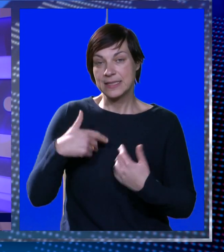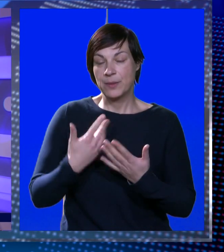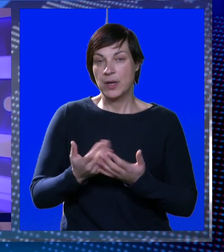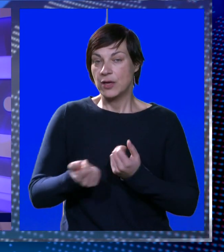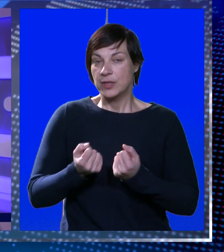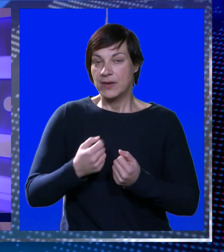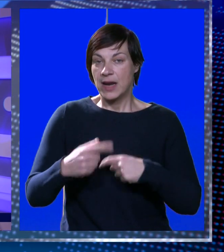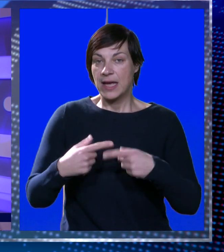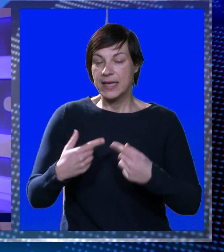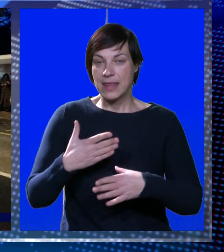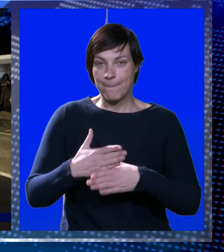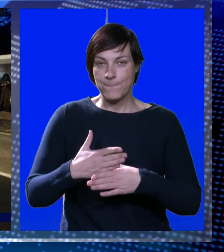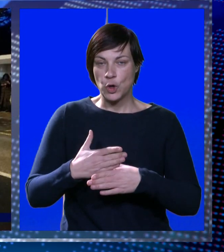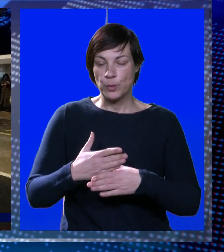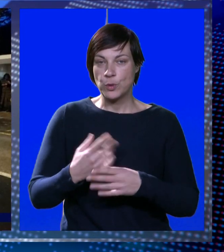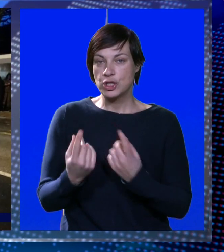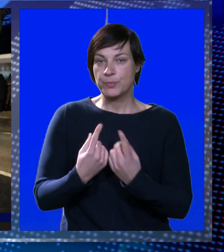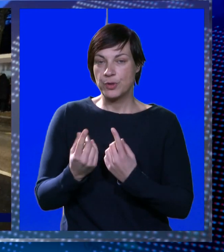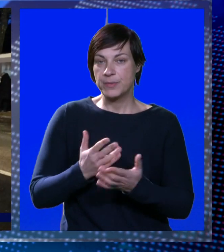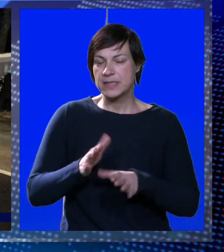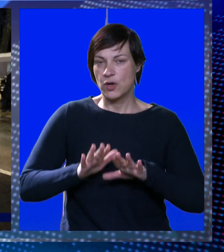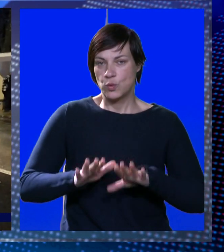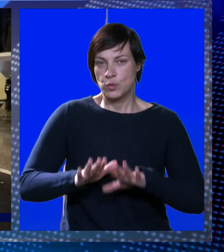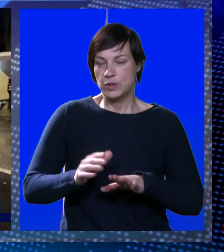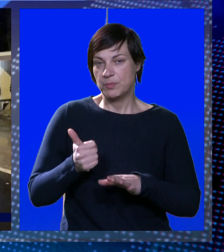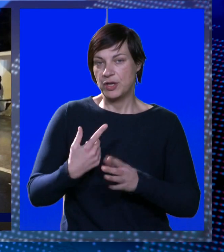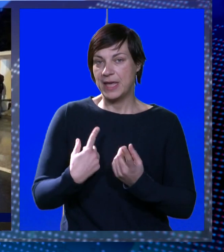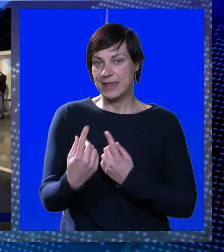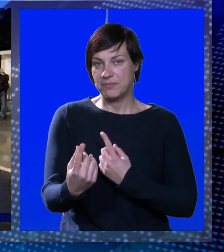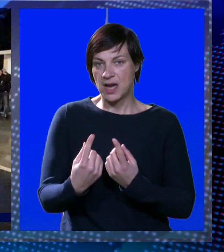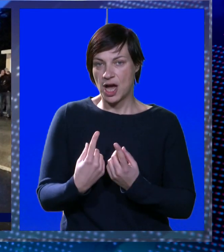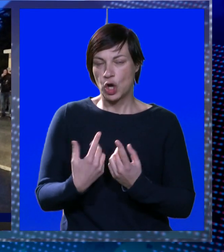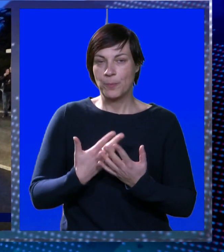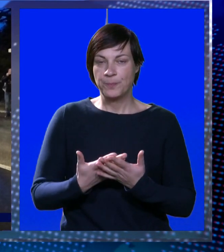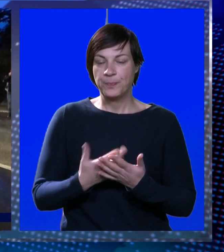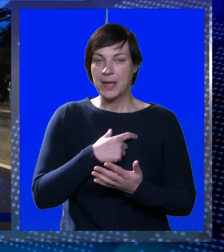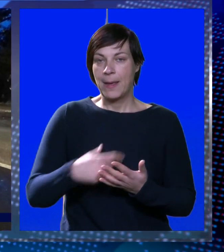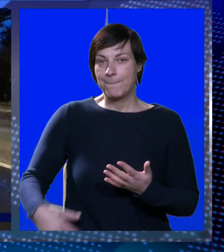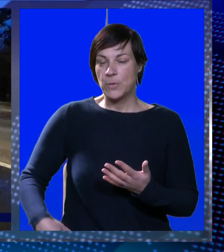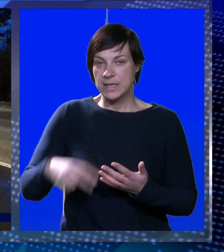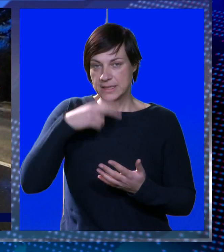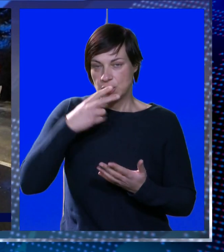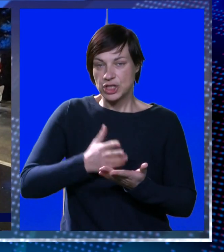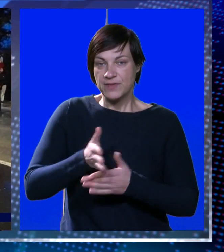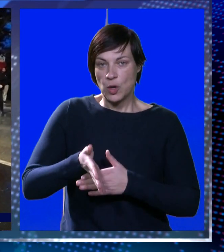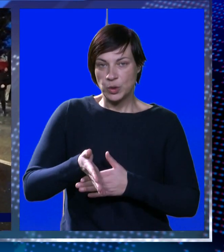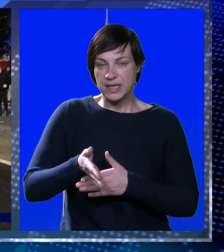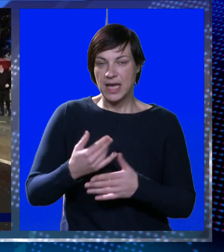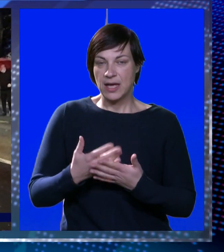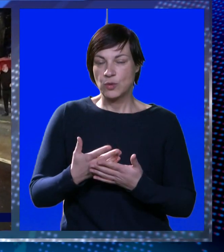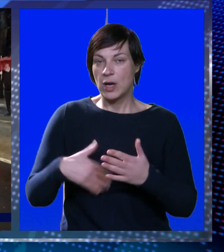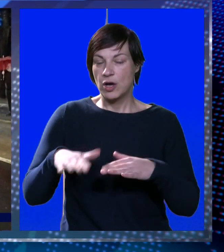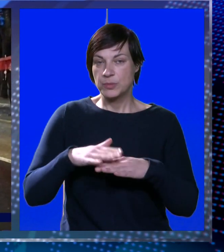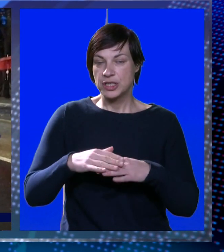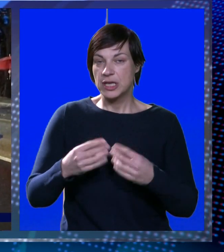saznajmo kako je intervenirala hitna pomoć. Promet se odvijao usporeno i jednim prometnim trakom. Policijski očevid još traje,